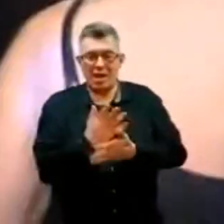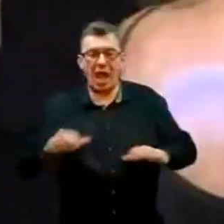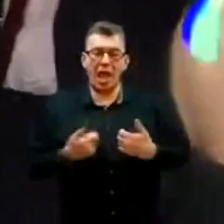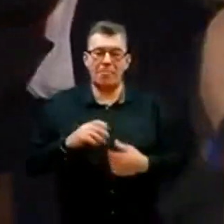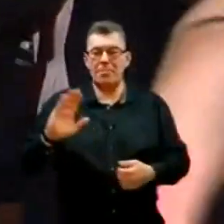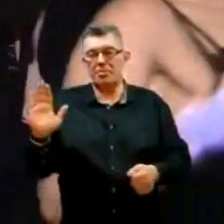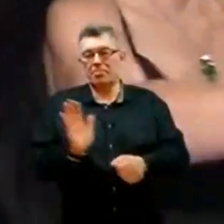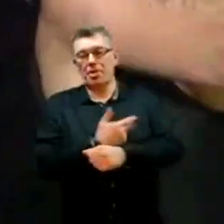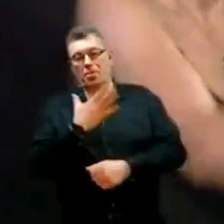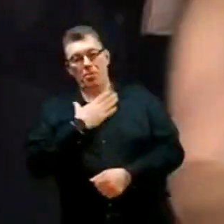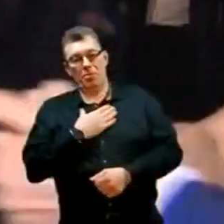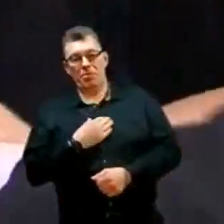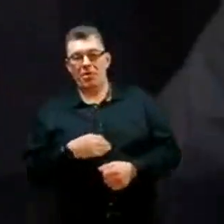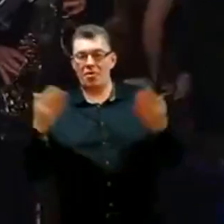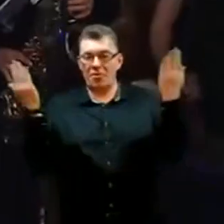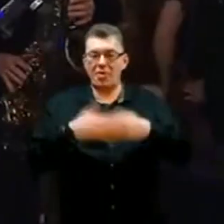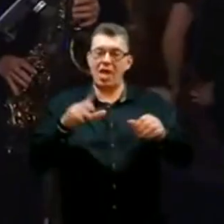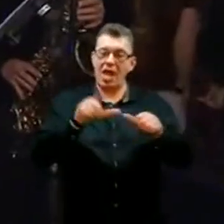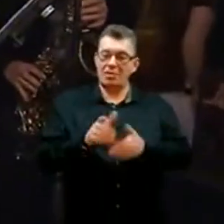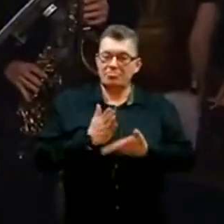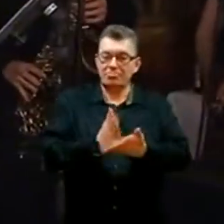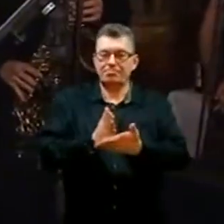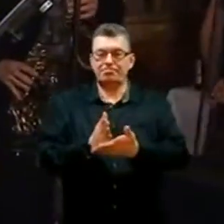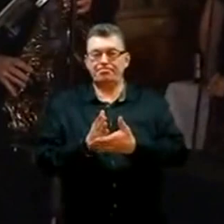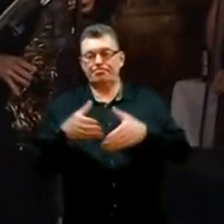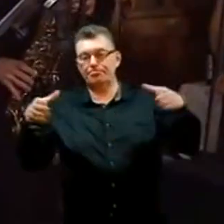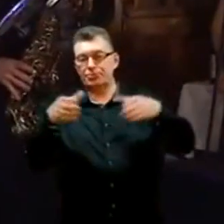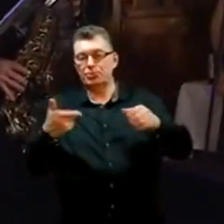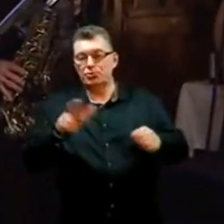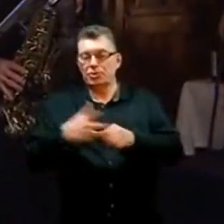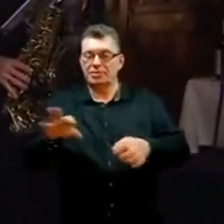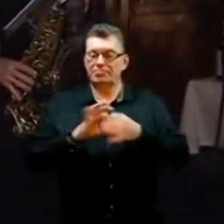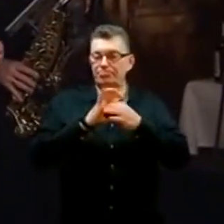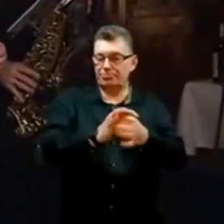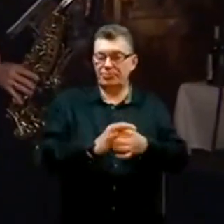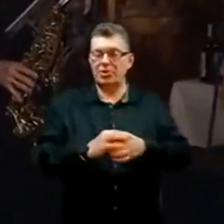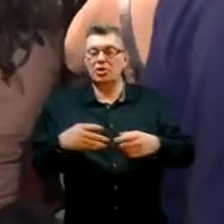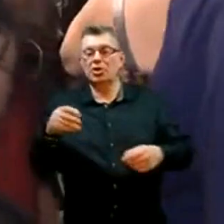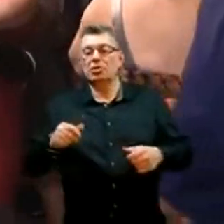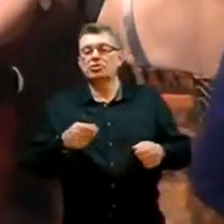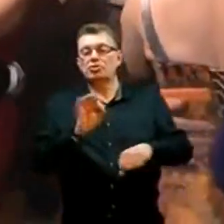oczywiście bardzo ważne, ale przede wszystkim by wesprzeć zespół, którym kieruje doktor Paweł Grabowski.